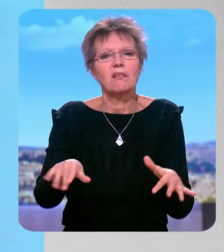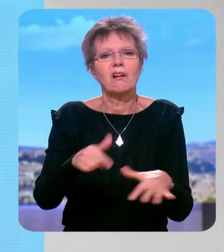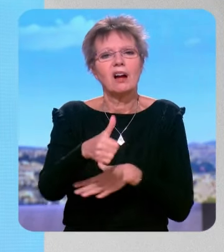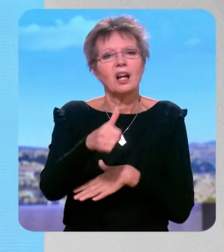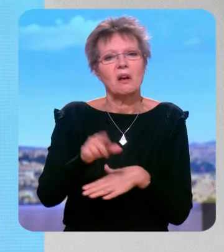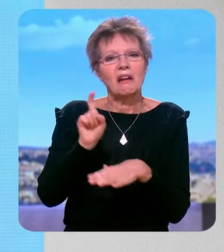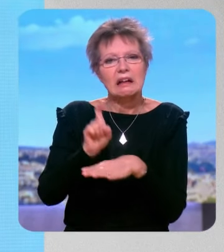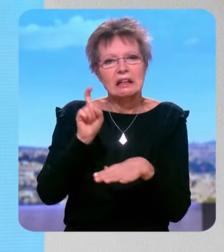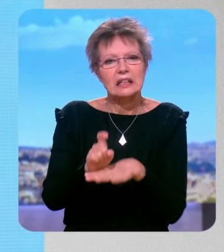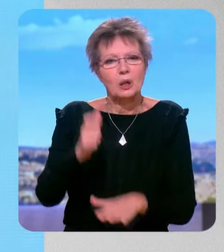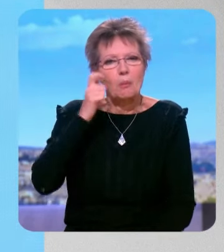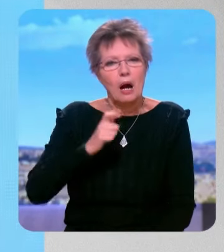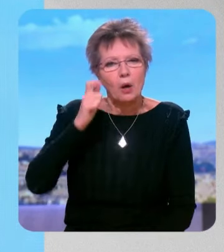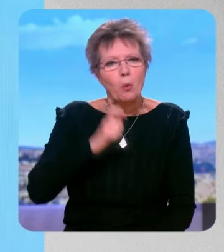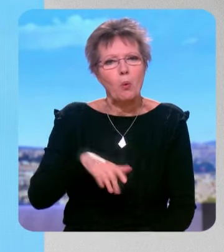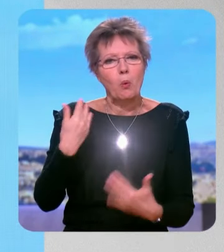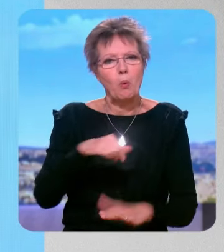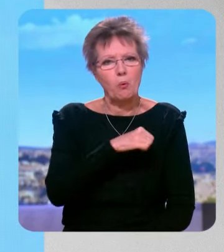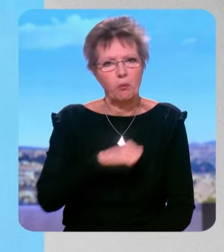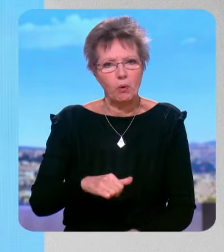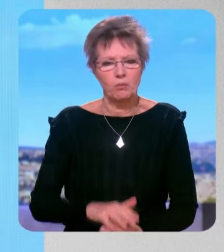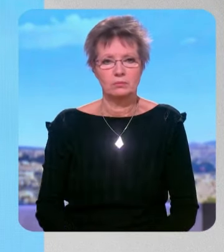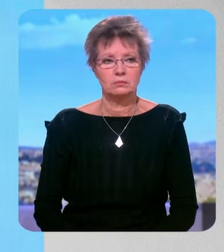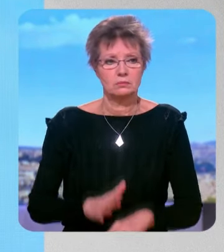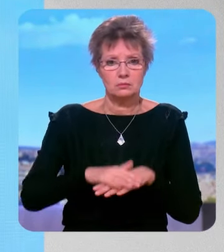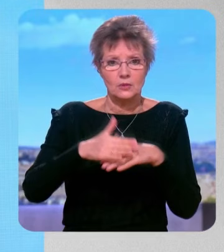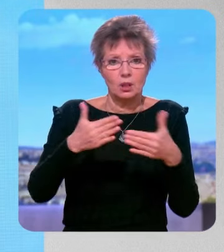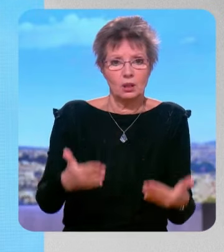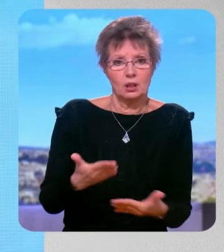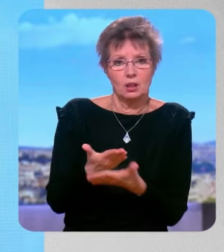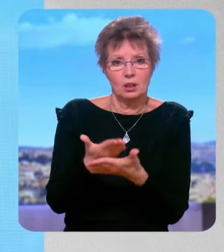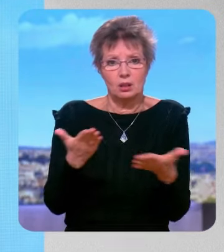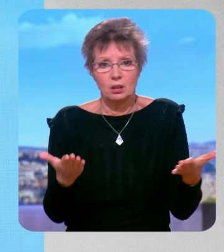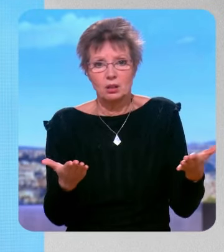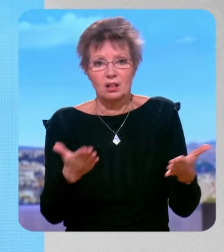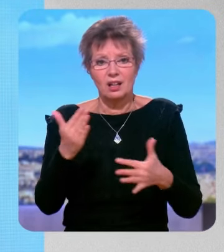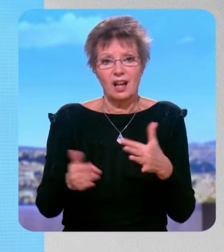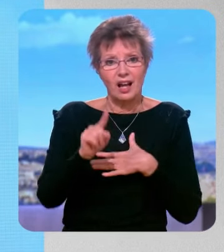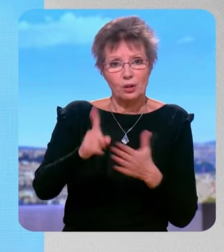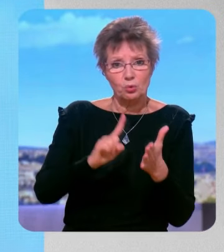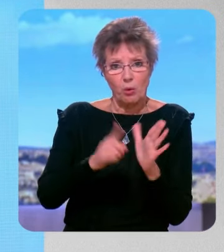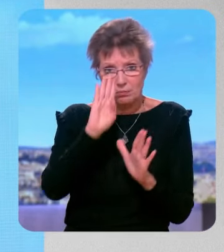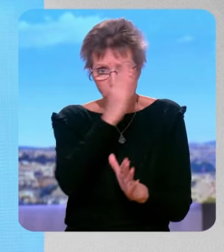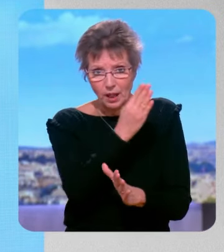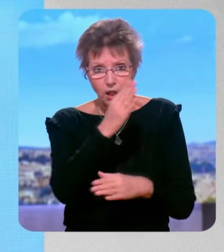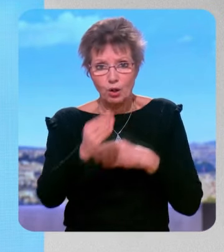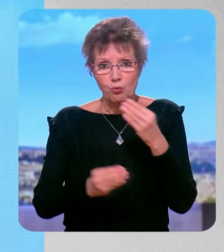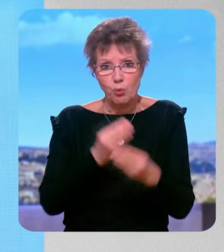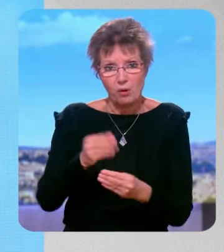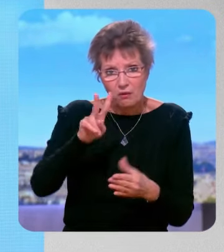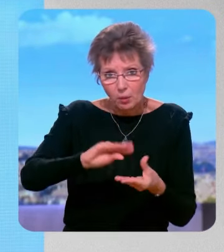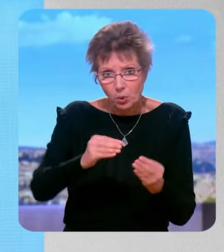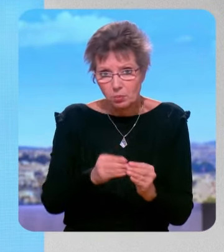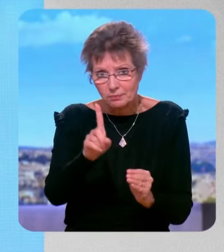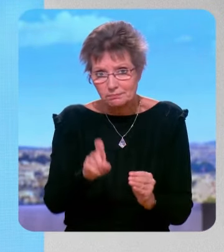l'a dit pique pendre d' emmanuel macron et de ses gouvernements alors c'est quoi c'est soit les les il ya que les imbéciles qui changent pas d'avis ou non